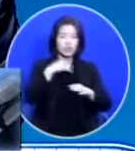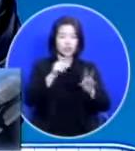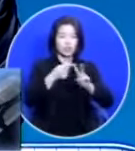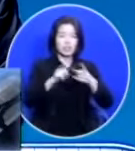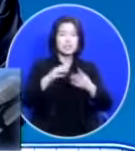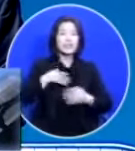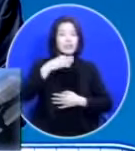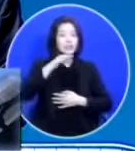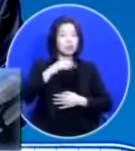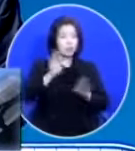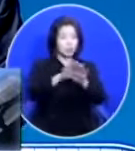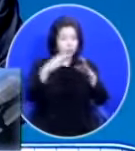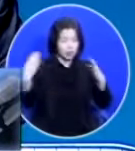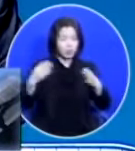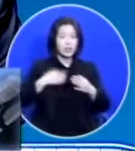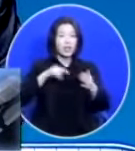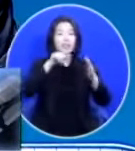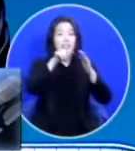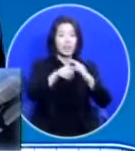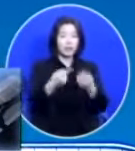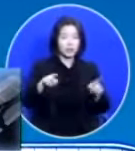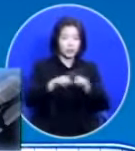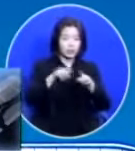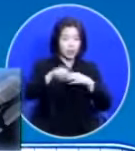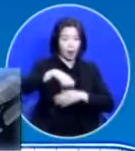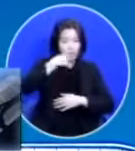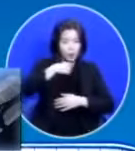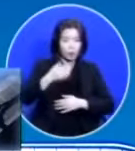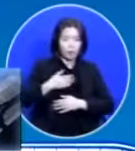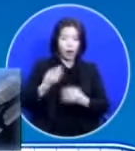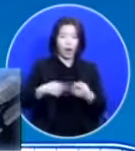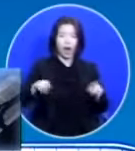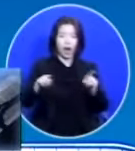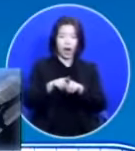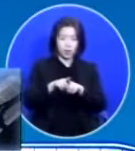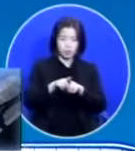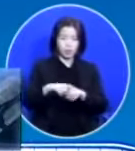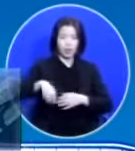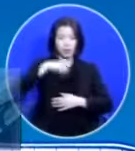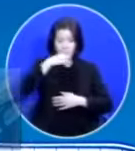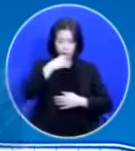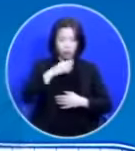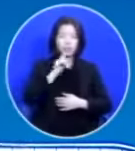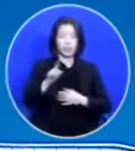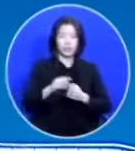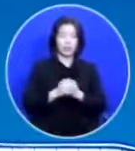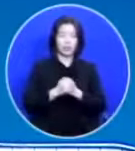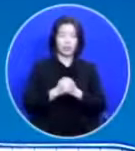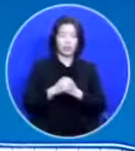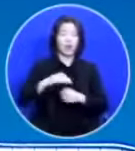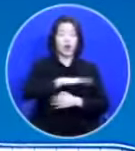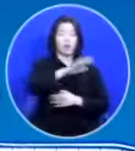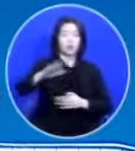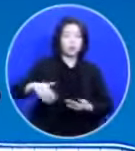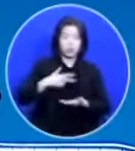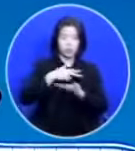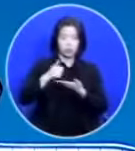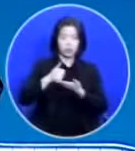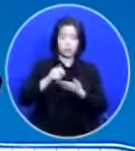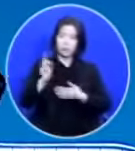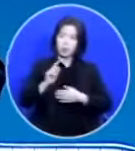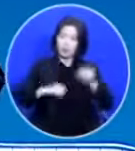내가 그에게로 들어가 그와 더불어 먹고 그는 나와 더불어 먹으리라 우리 주님이 뭔가